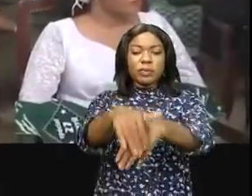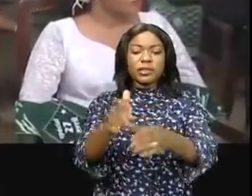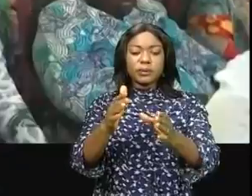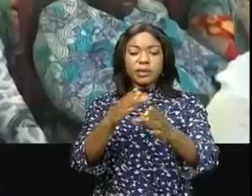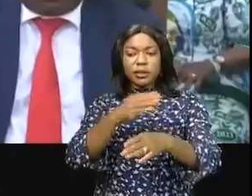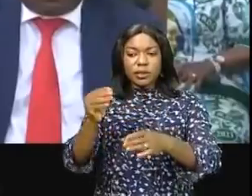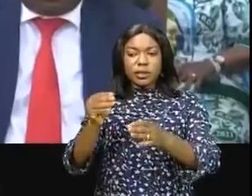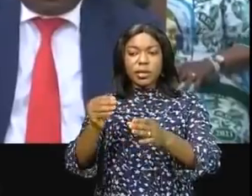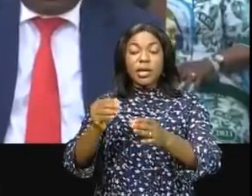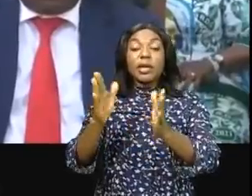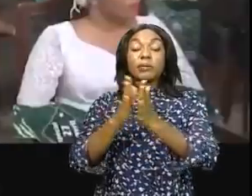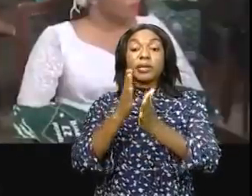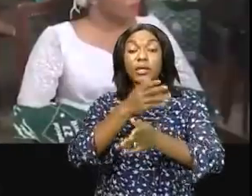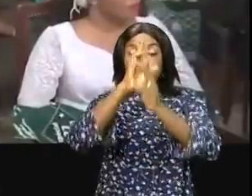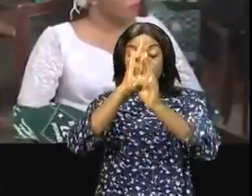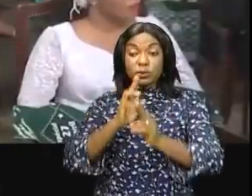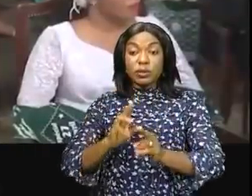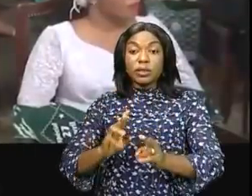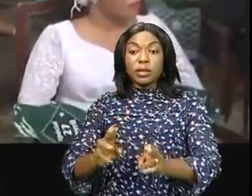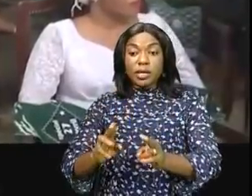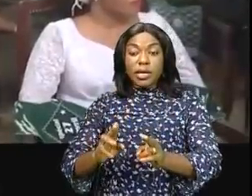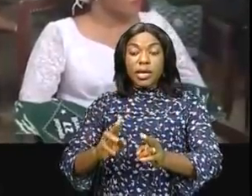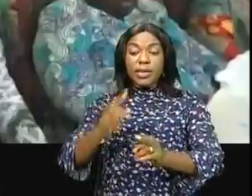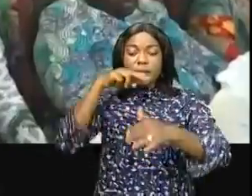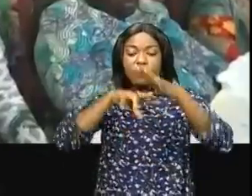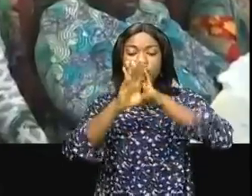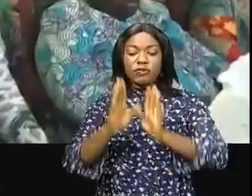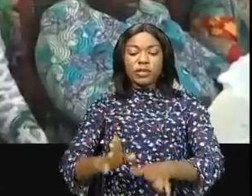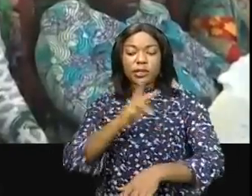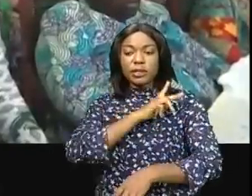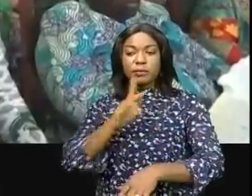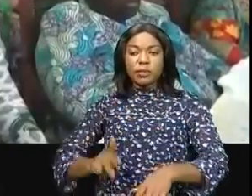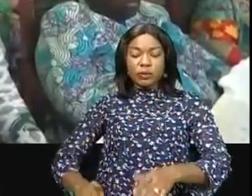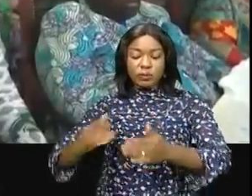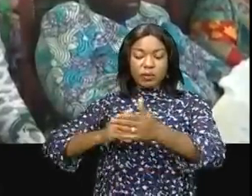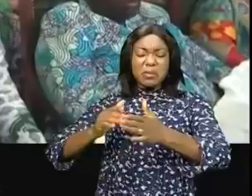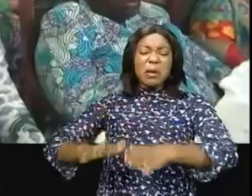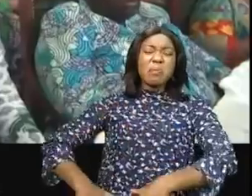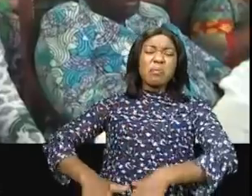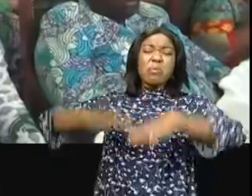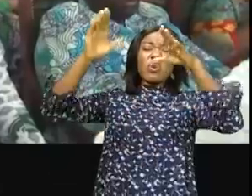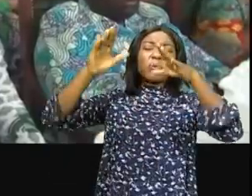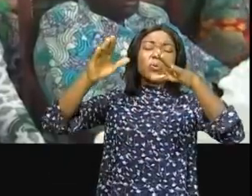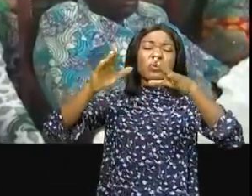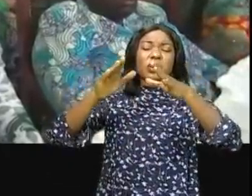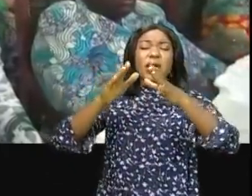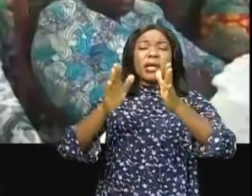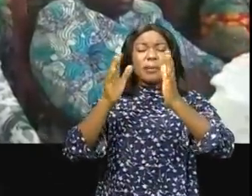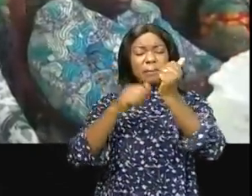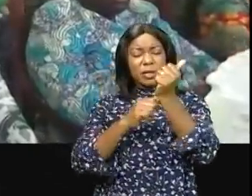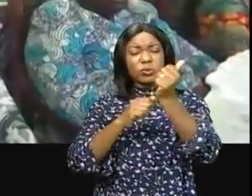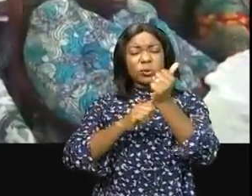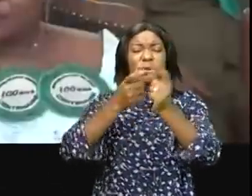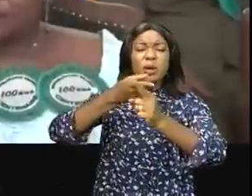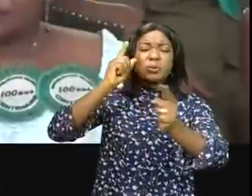adjointe, ont voulu honorer la mémoire du prophète Simon Kimbangu aux côtés des milliers de fidèles kimbanguistes venus